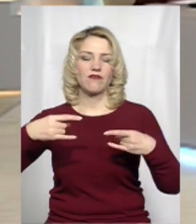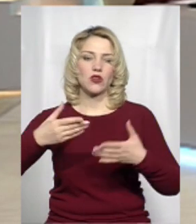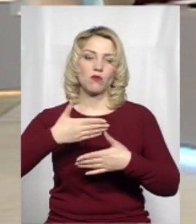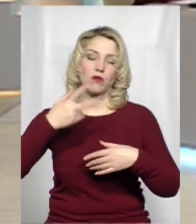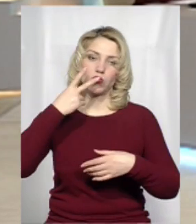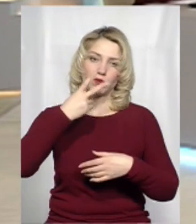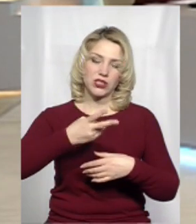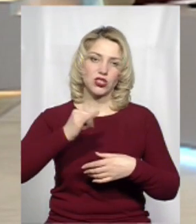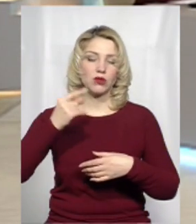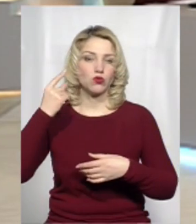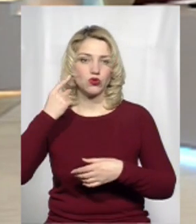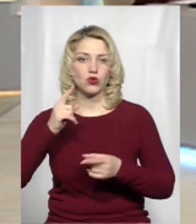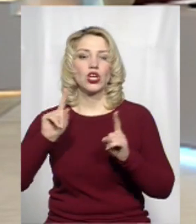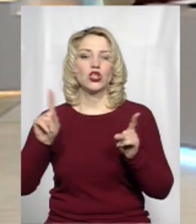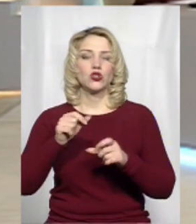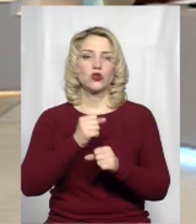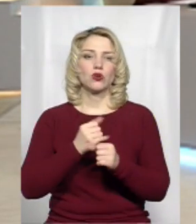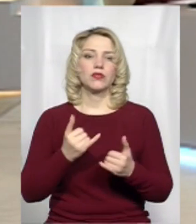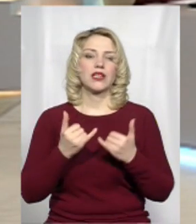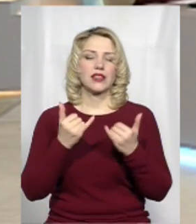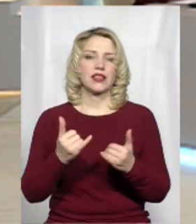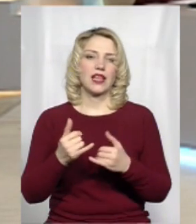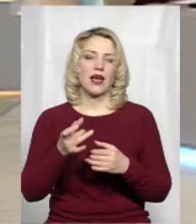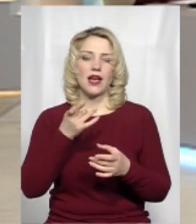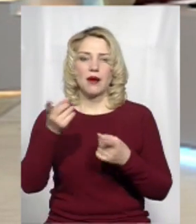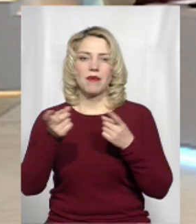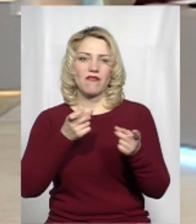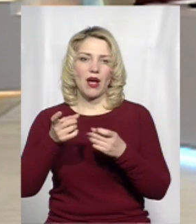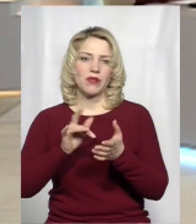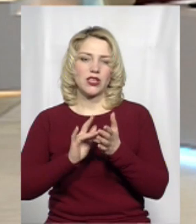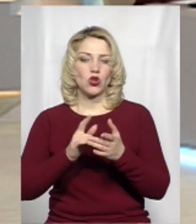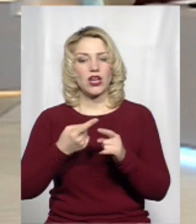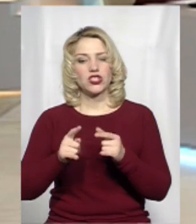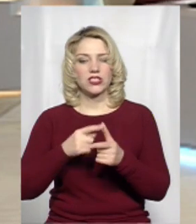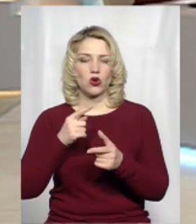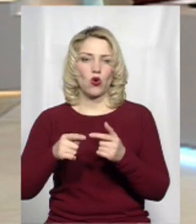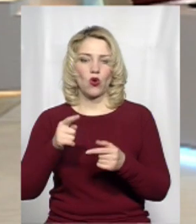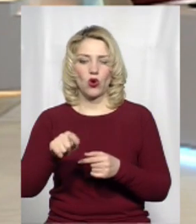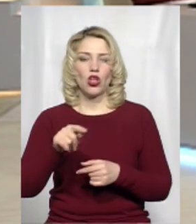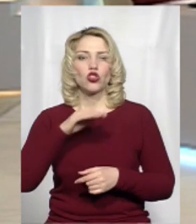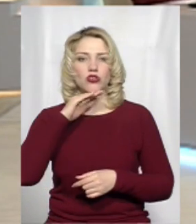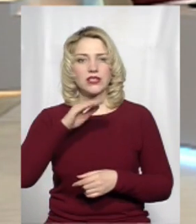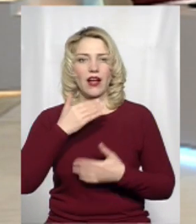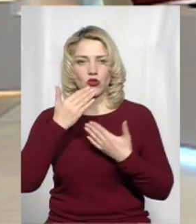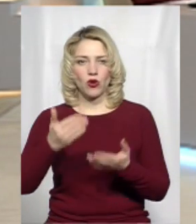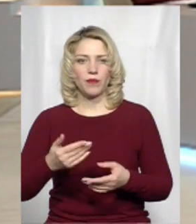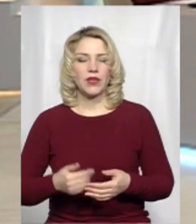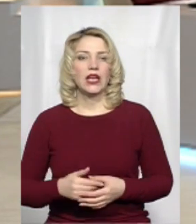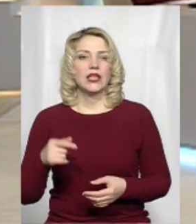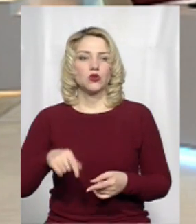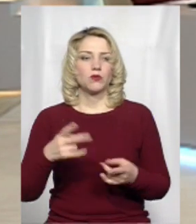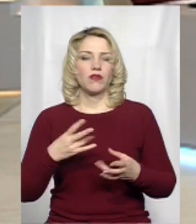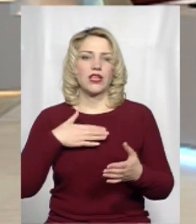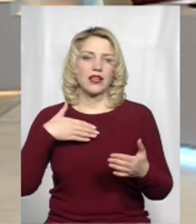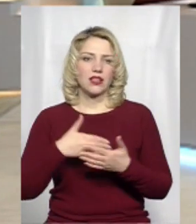і почули, і побачили, що робиться для приваблення туристів, але чи цього достатньо, як вважаєте? Тут потрібно